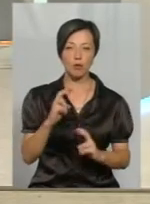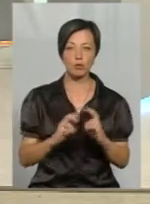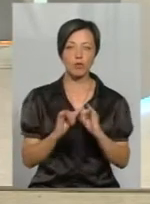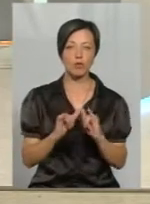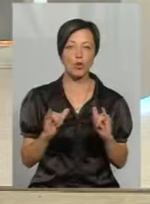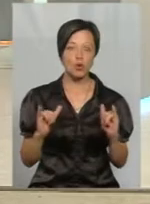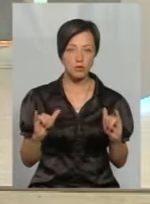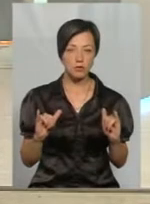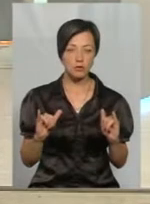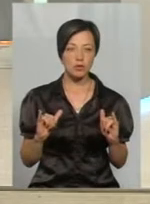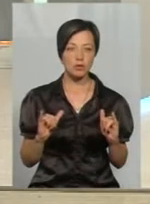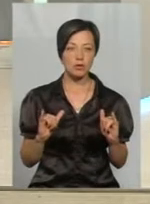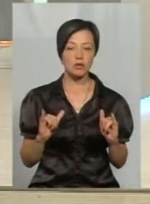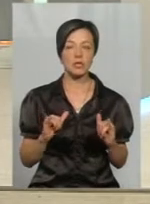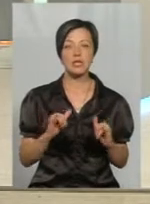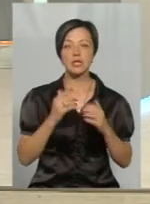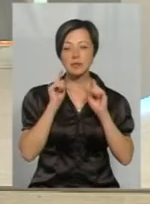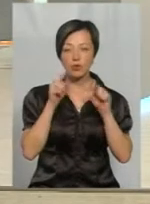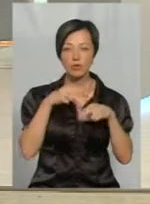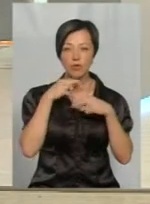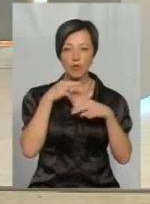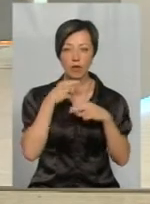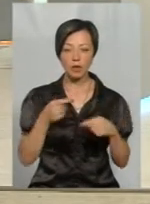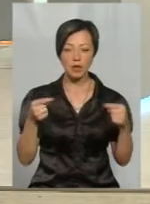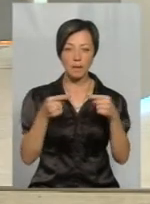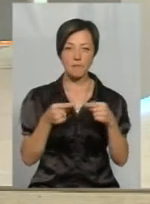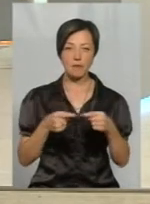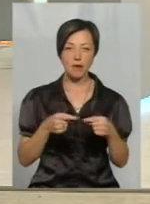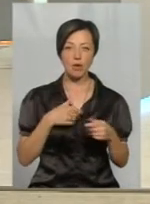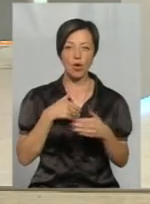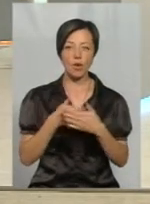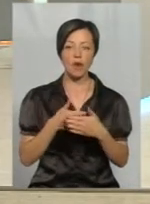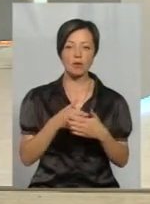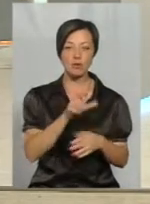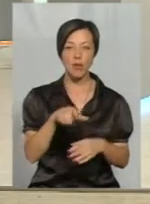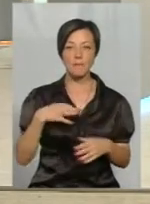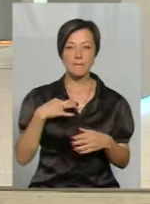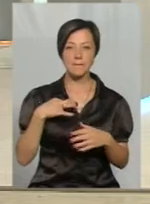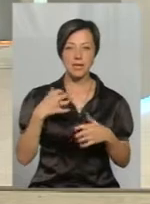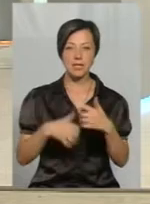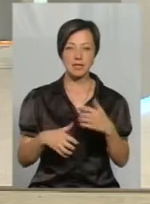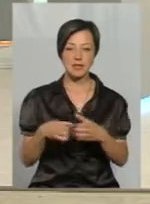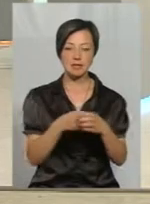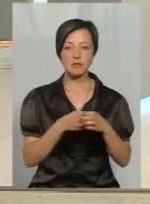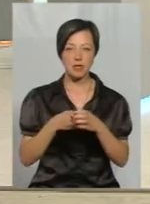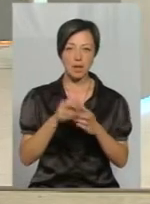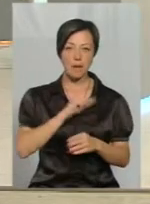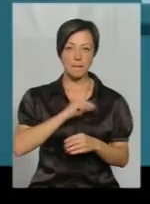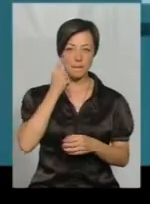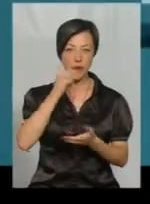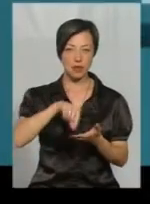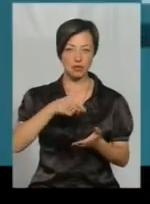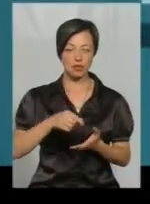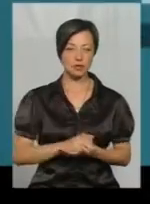розвитку Вадим Конончук звернув увагу на певну громадську пасивність спілок пасічників. Давайте нагадаємо.